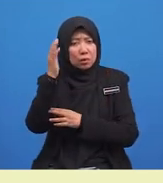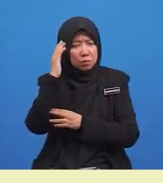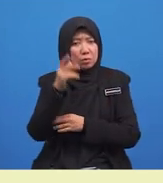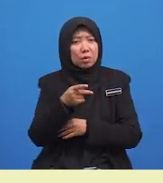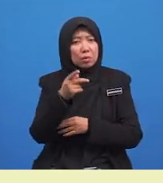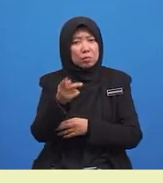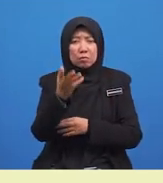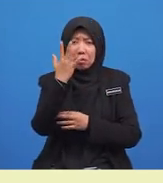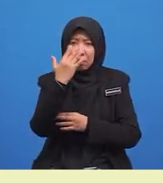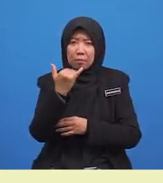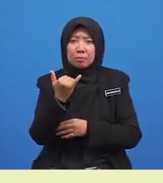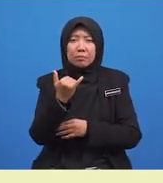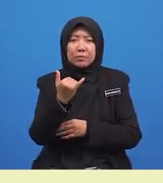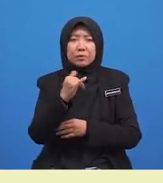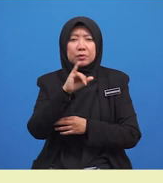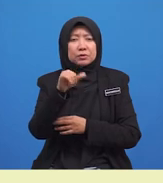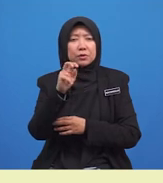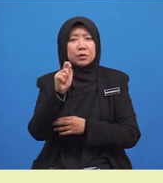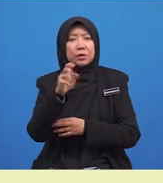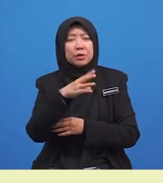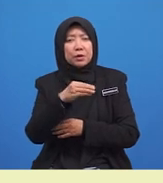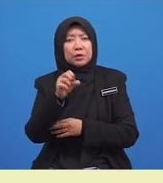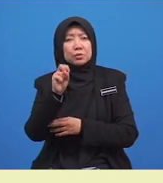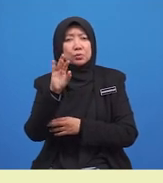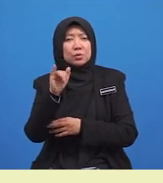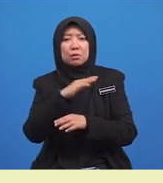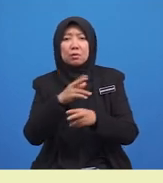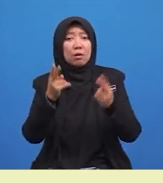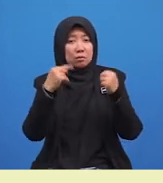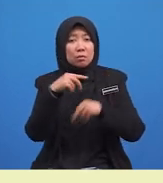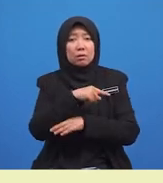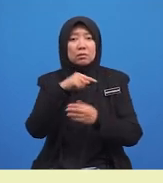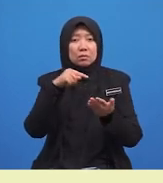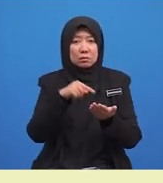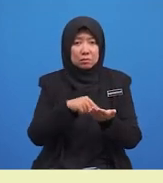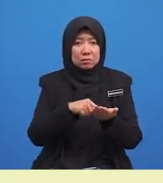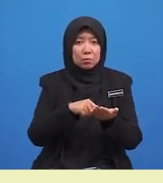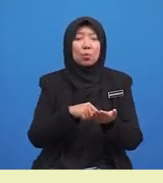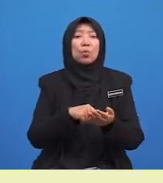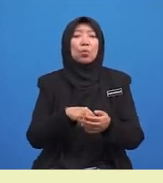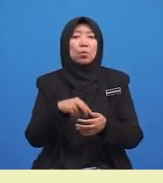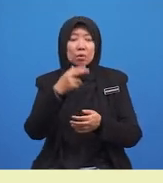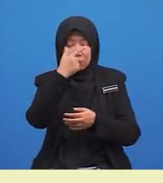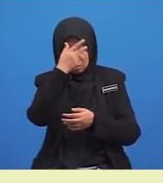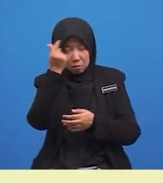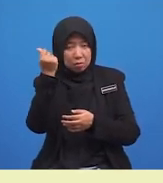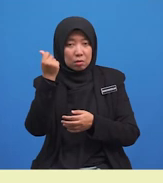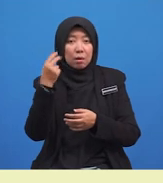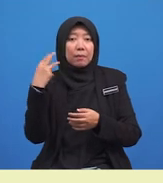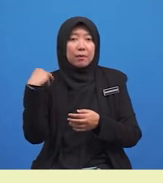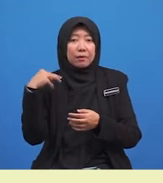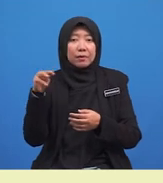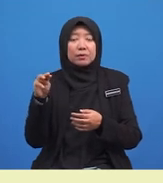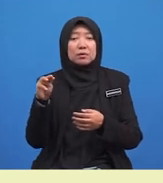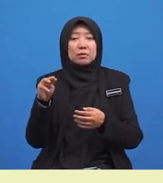mereka tidak hadir kerana rumah mereka dilanda banjir, Cikgu. Oh, begitu. Saya tidak dapat melawat